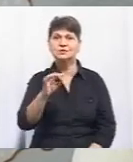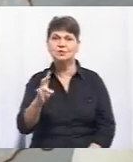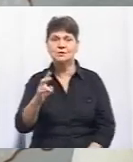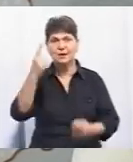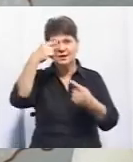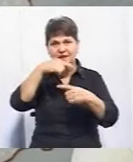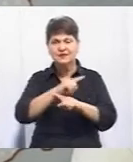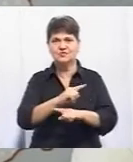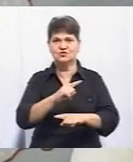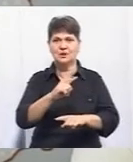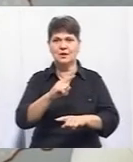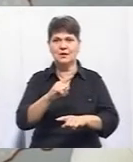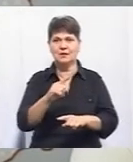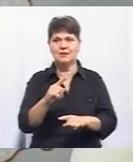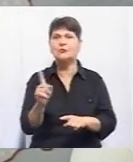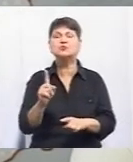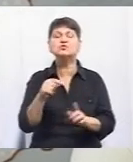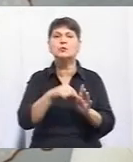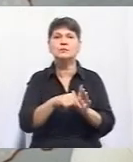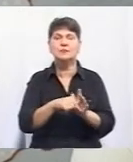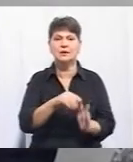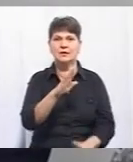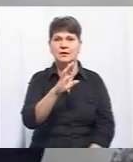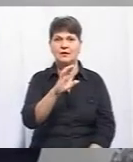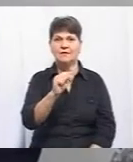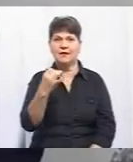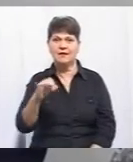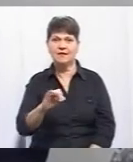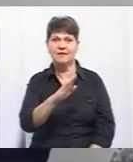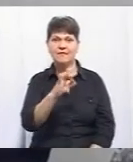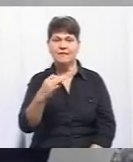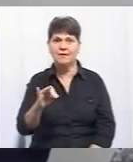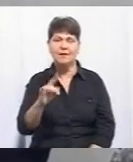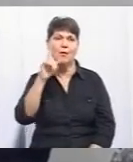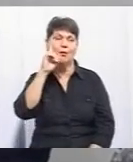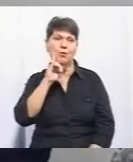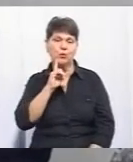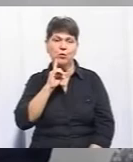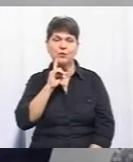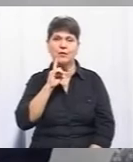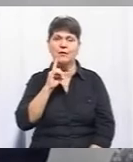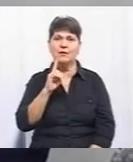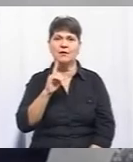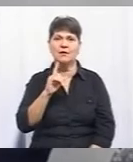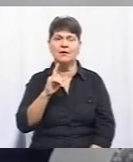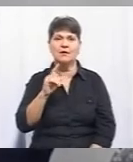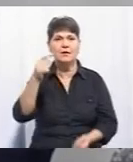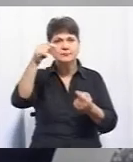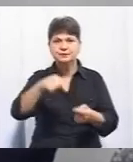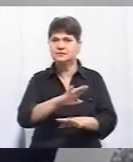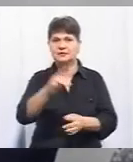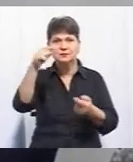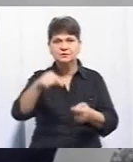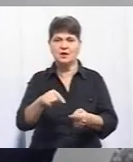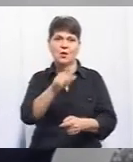Технічні характеристики, що ви маєте на вазі? Wi-Fi пристосовано, не пристосовано для